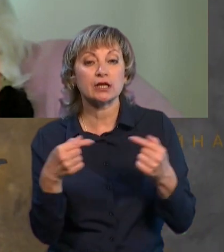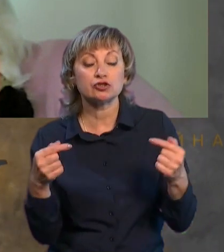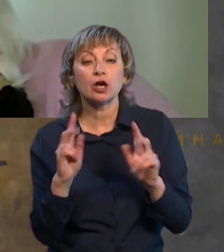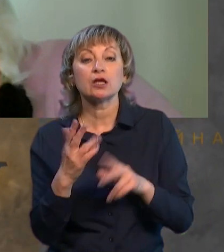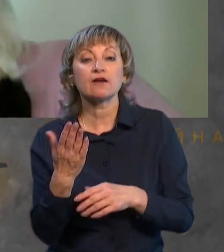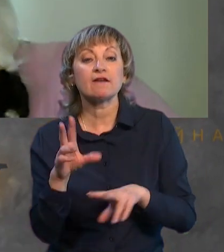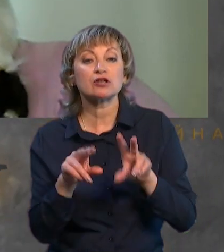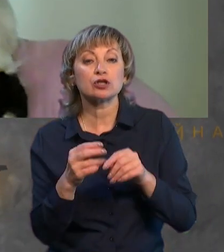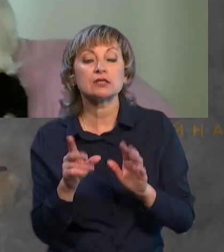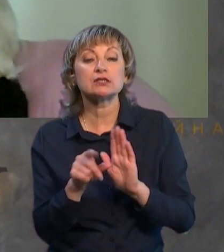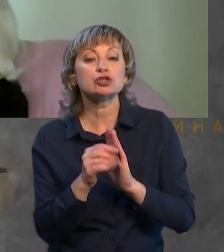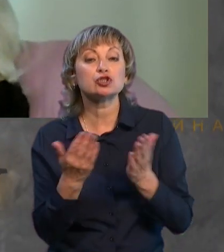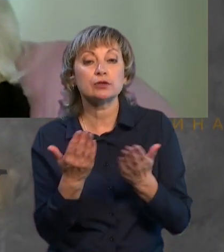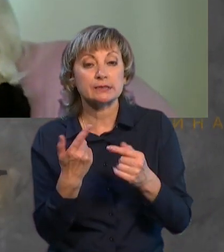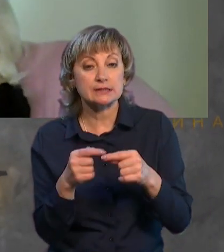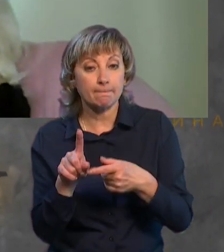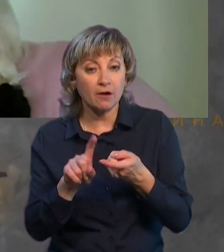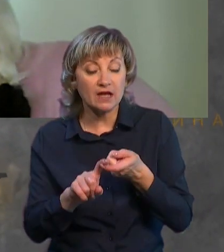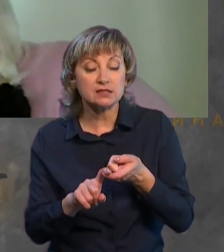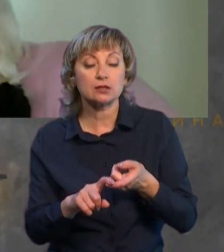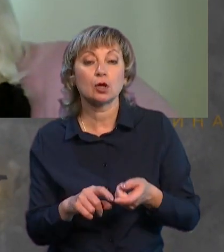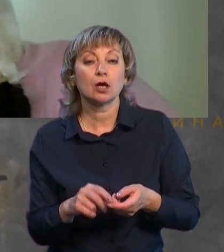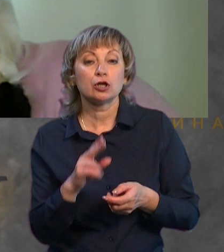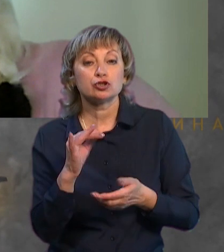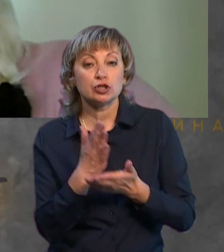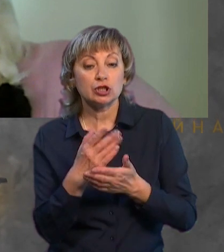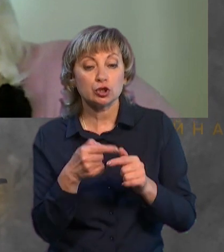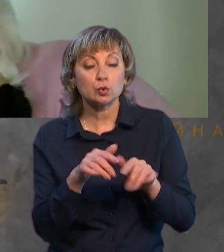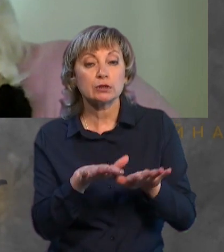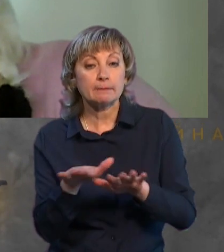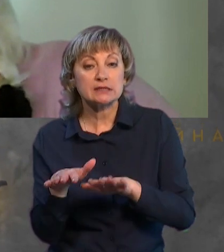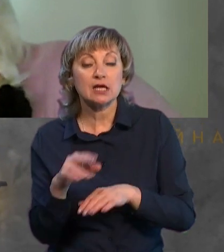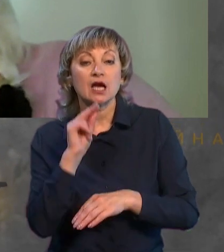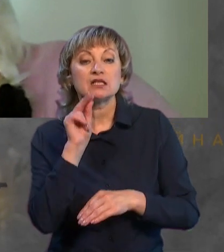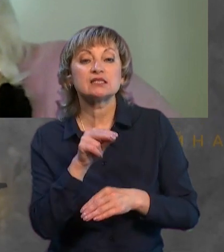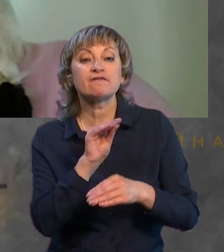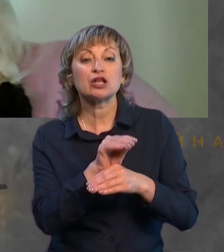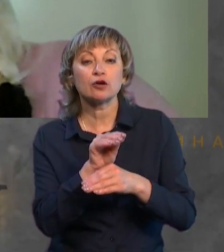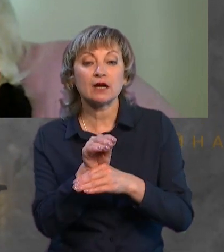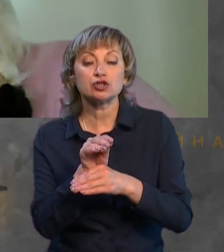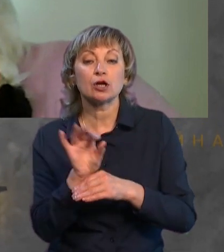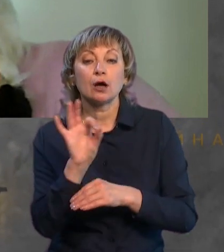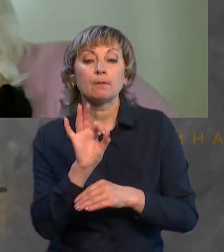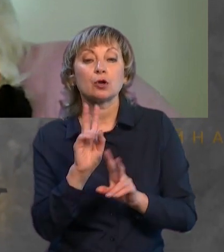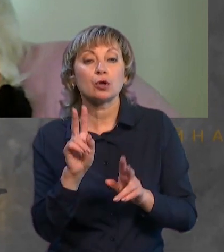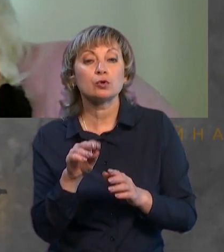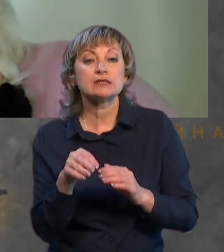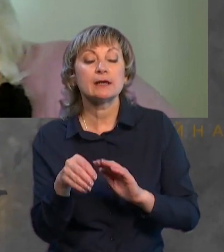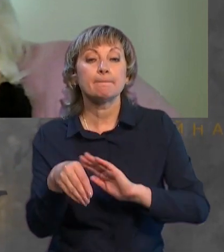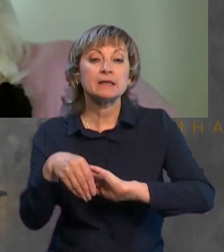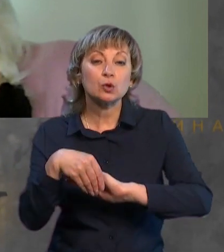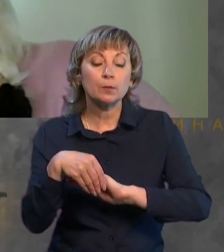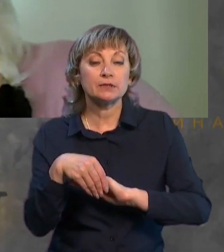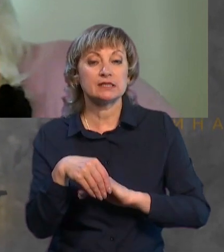вважаєте, з чим це пов'язано? Чи є тут місце з винуваченням про якусь підкупність Папи